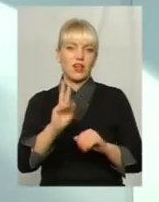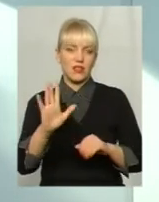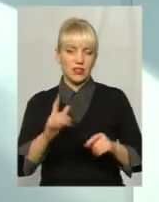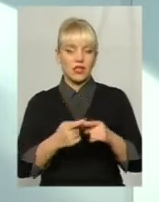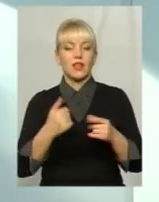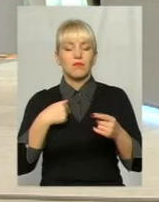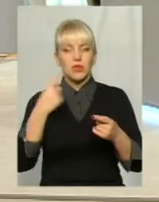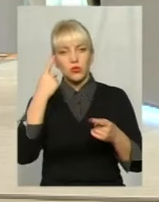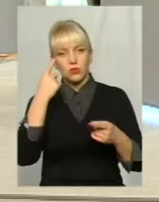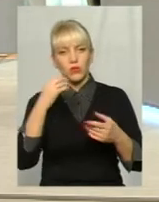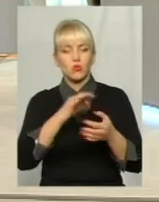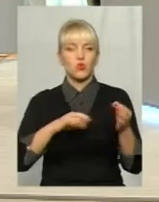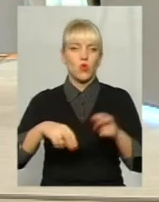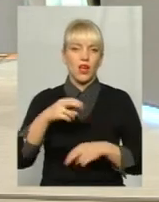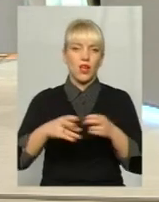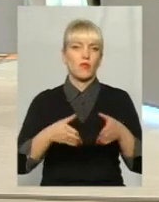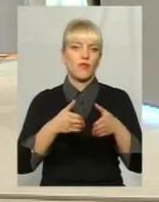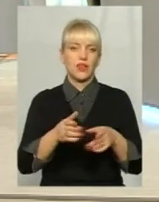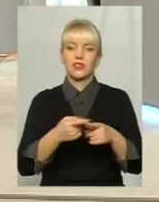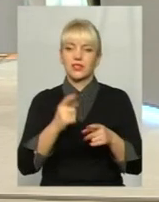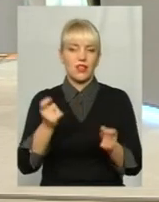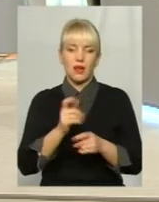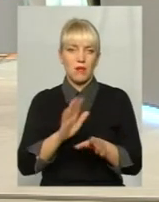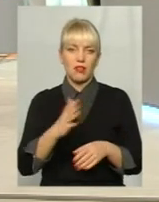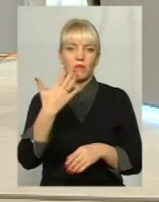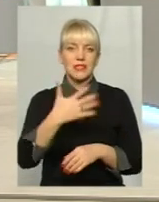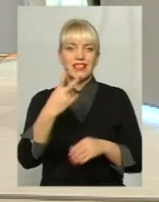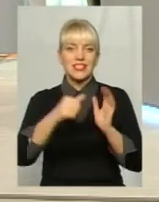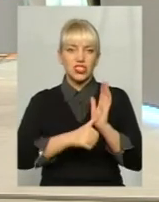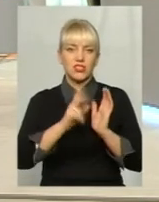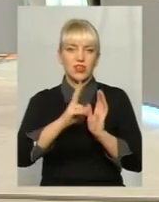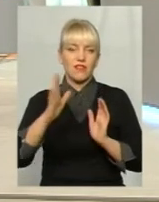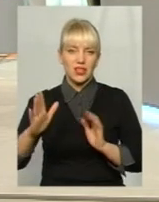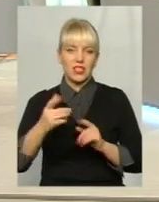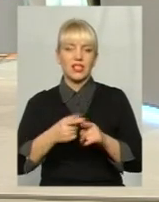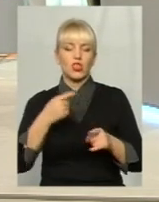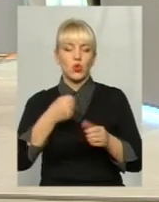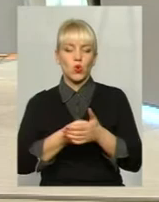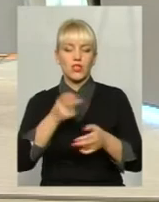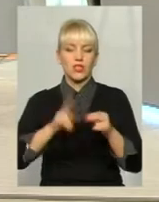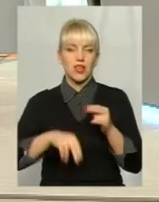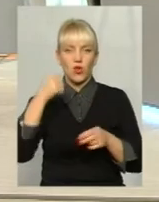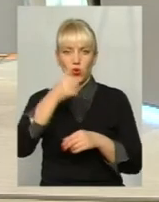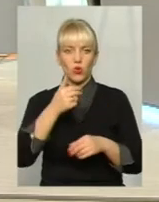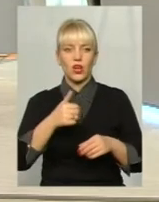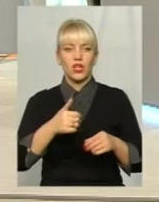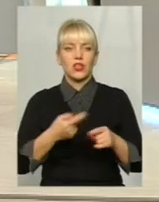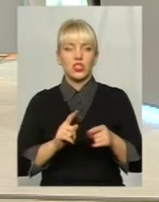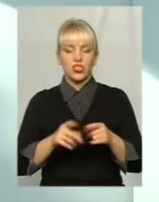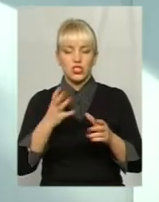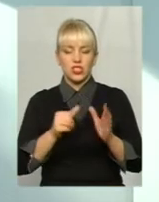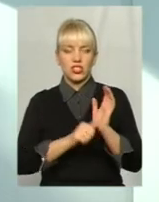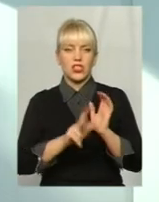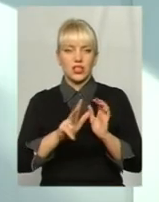шукаємо варіанти. Я ж кажу, це немало. В цьому році 56 квартир і ще до кінця року ще 10 квартир